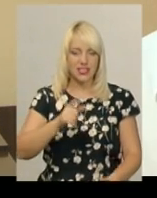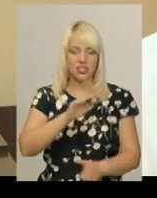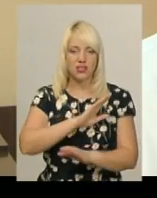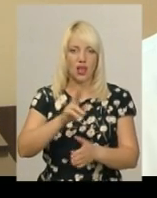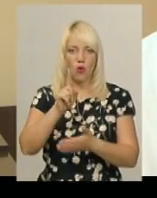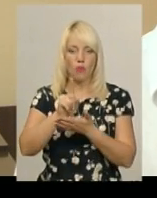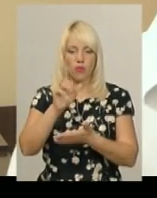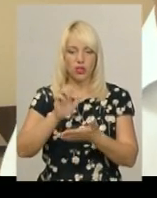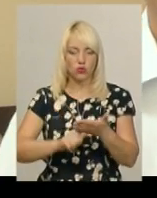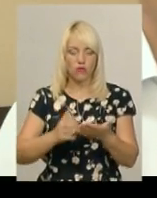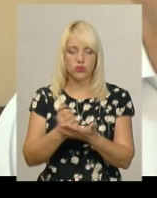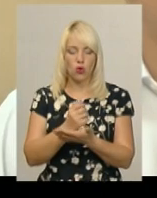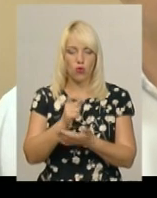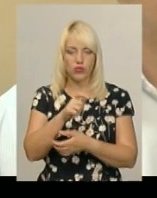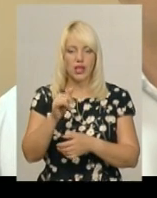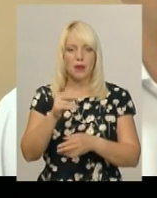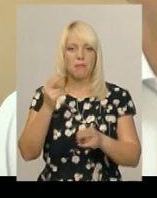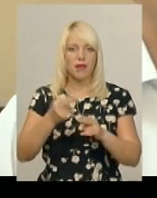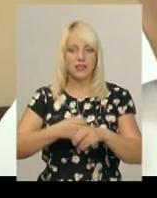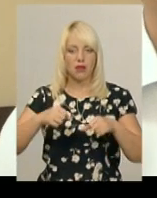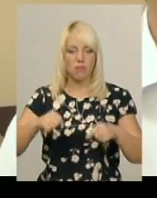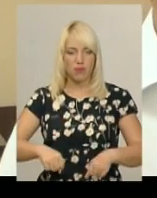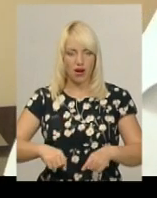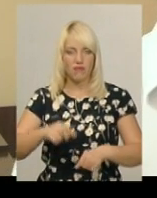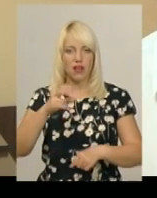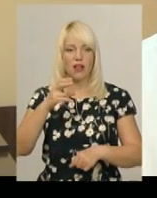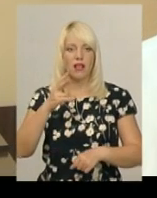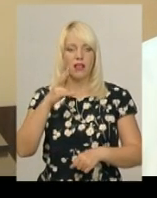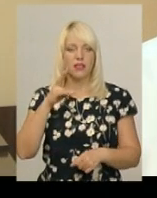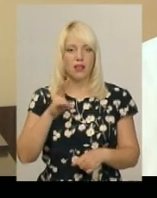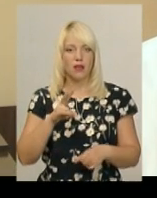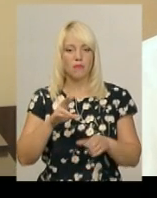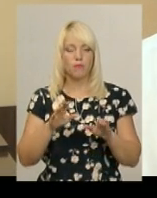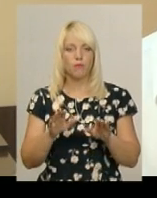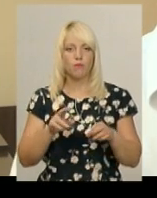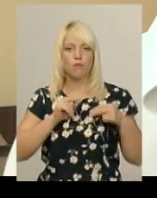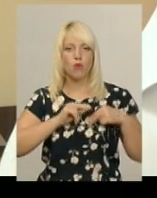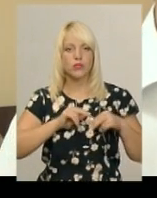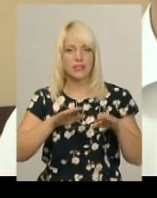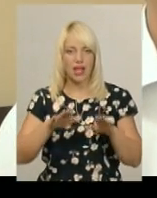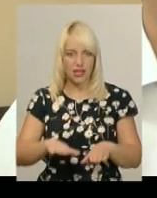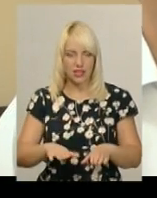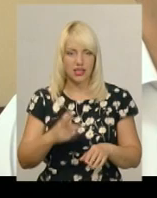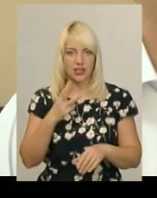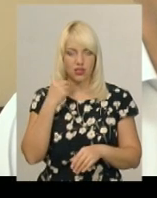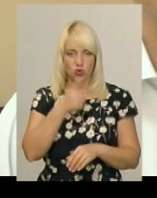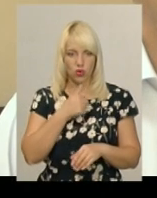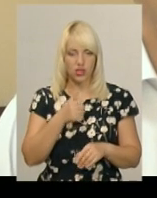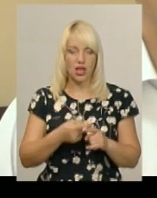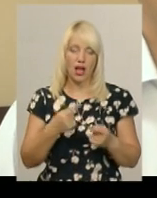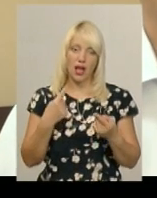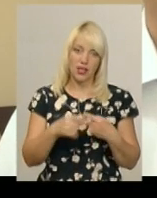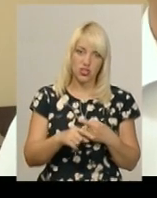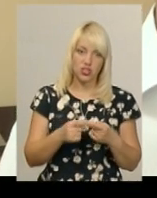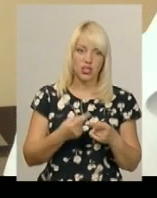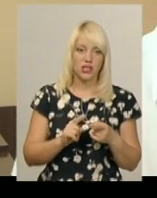з позбавленням права займати певні посади сроком на три роки. А з іншою статтею передбачає покарання у вигляді